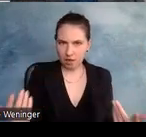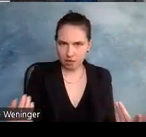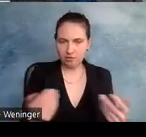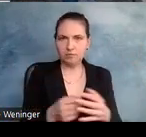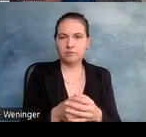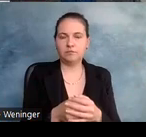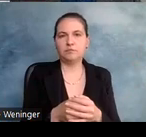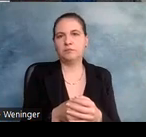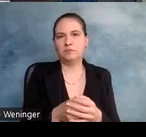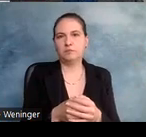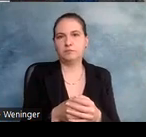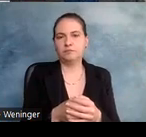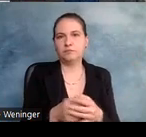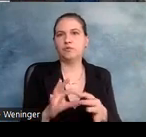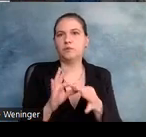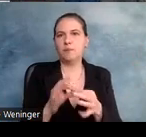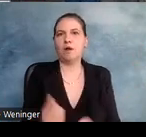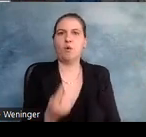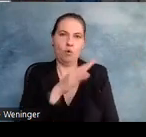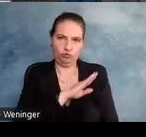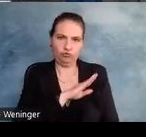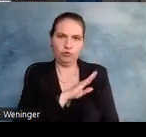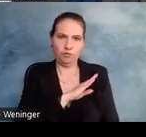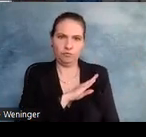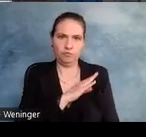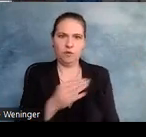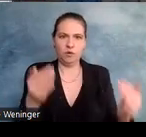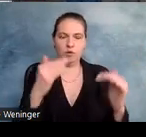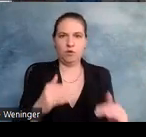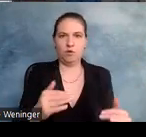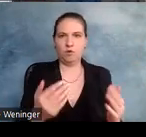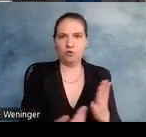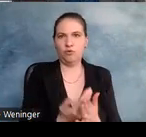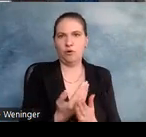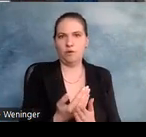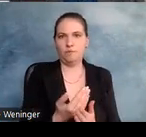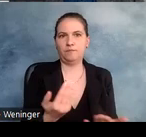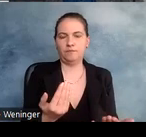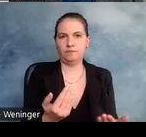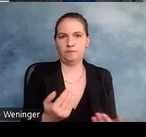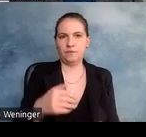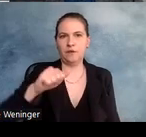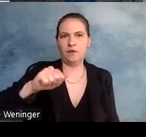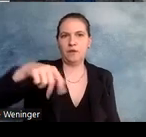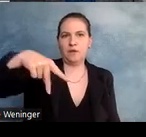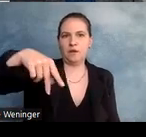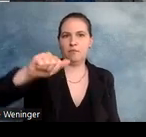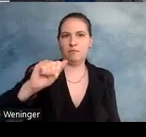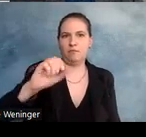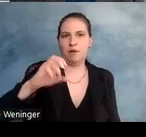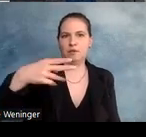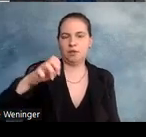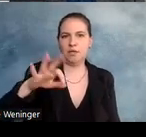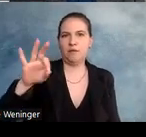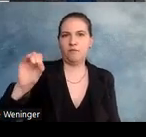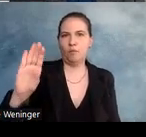im Hochschulkontext. Und dann gibt es neu auch jetzt einen Abschnitt über Apache FOP,